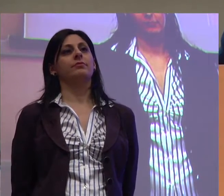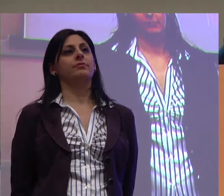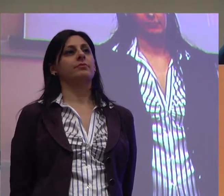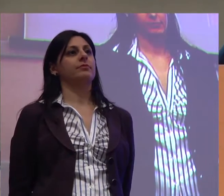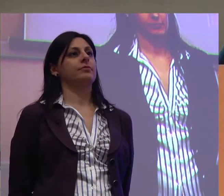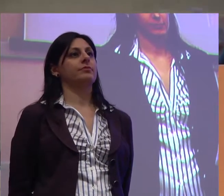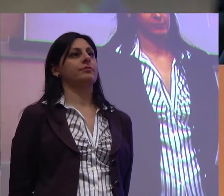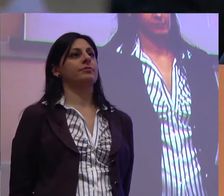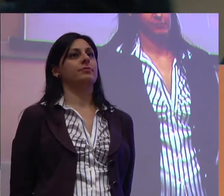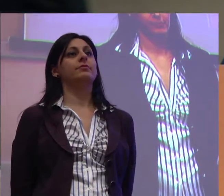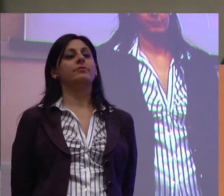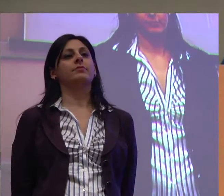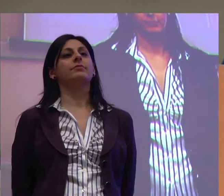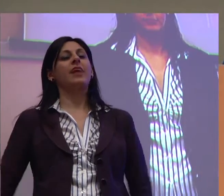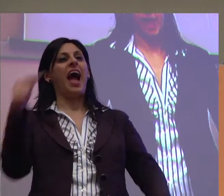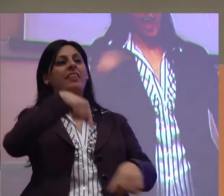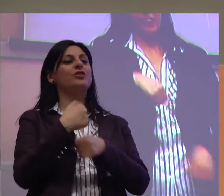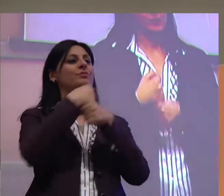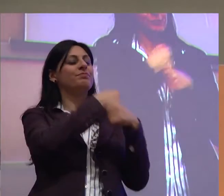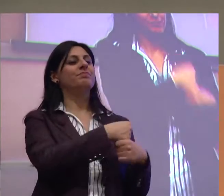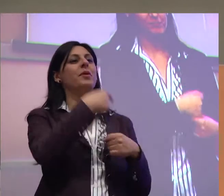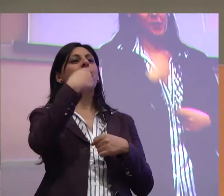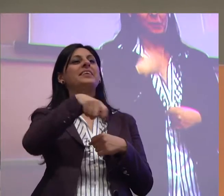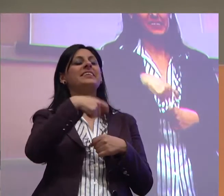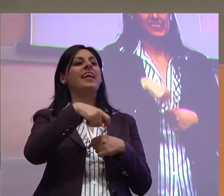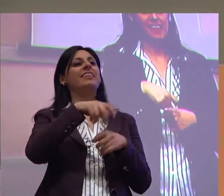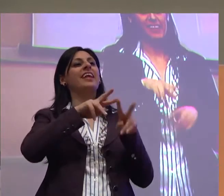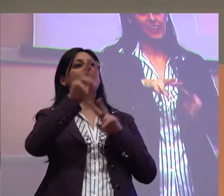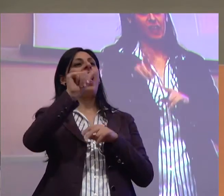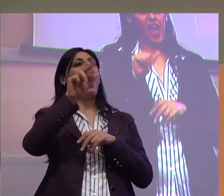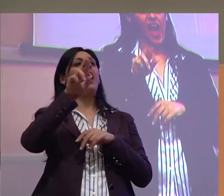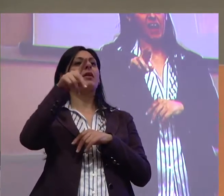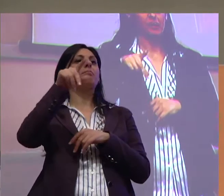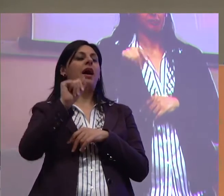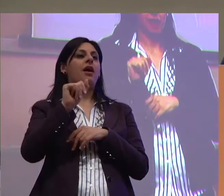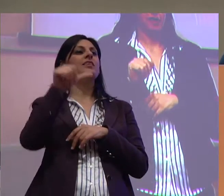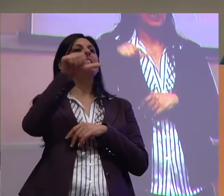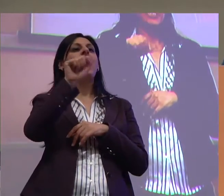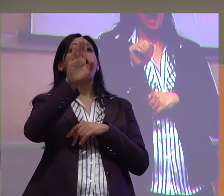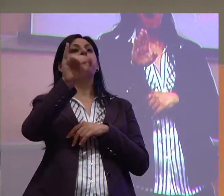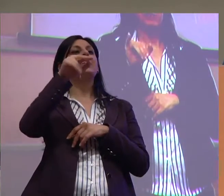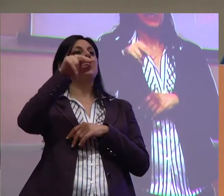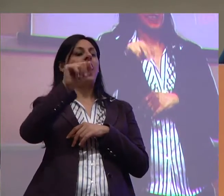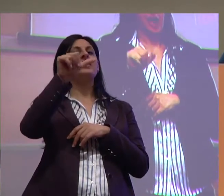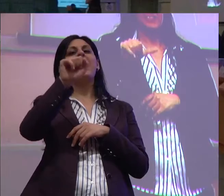Diamo ora la parola al Presidente nazionale dell'ARPA, Sabina Savagnone. Grazie.